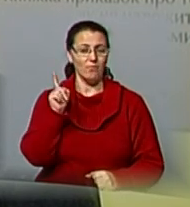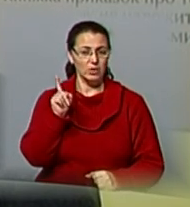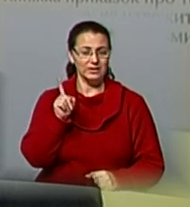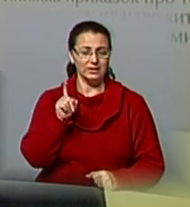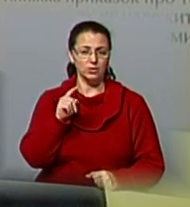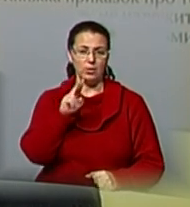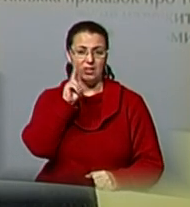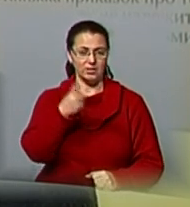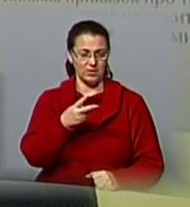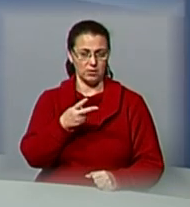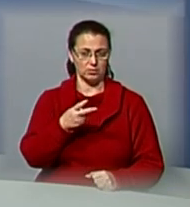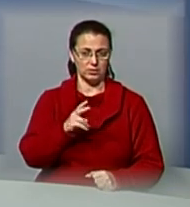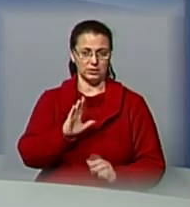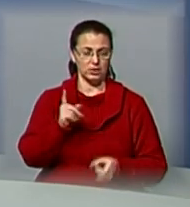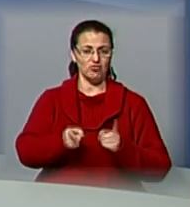попередні.